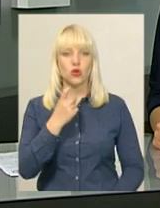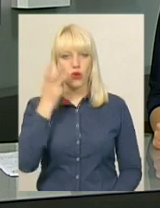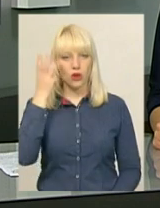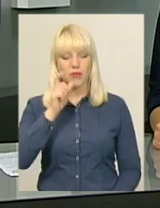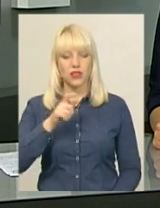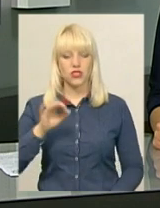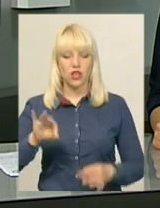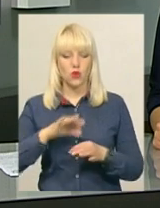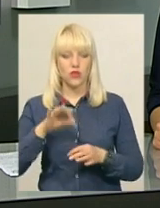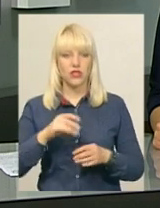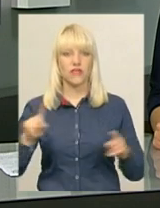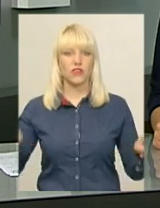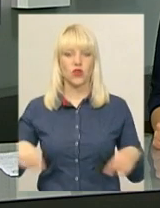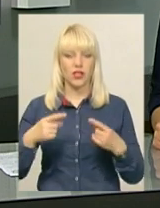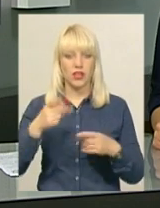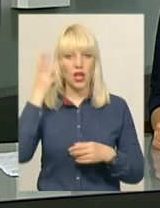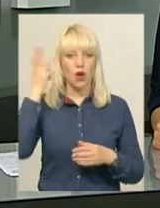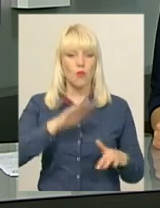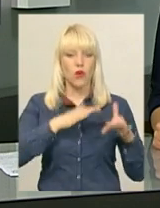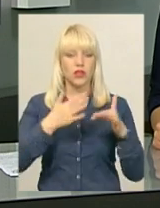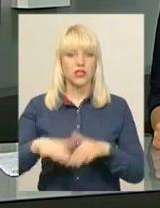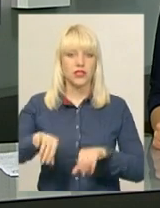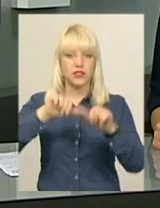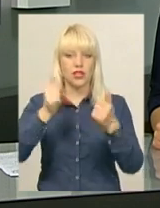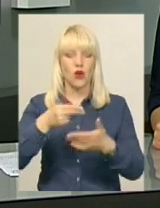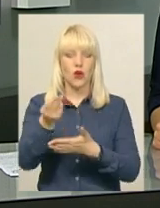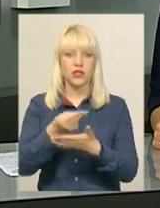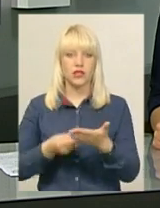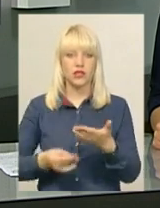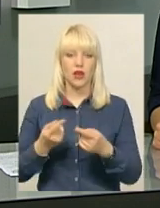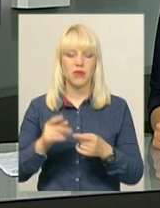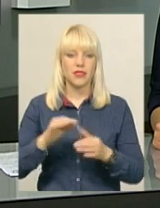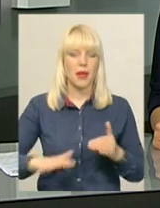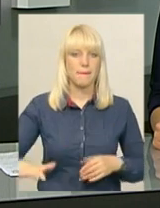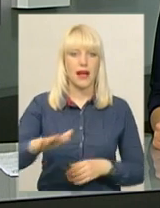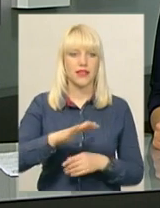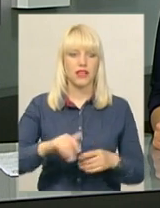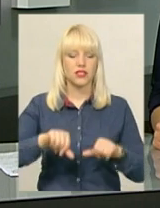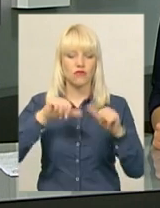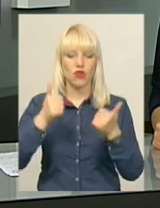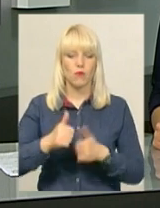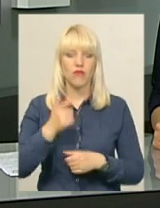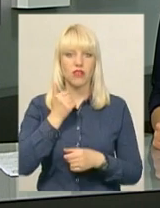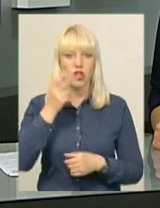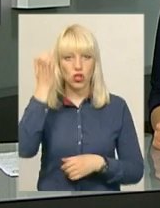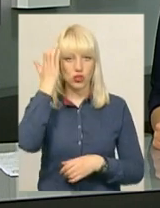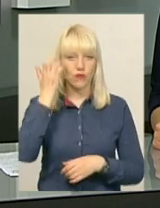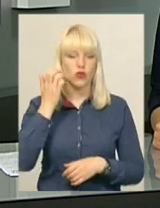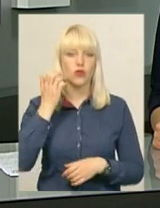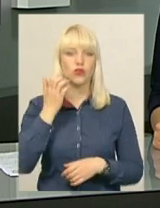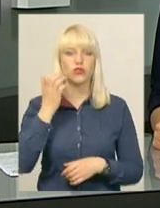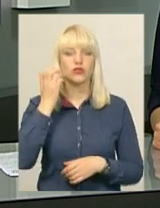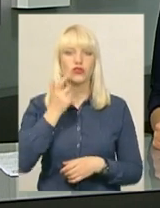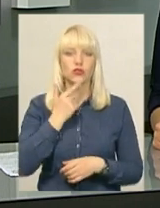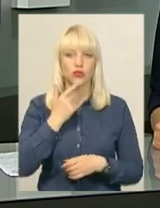відтворили подільський орнамент на майдані Незалежності сьогодні. Учасники флешмобу сформували квітку у червоно-чорному кольорі. Захід